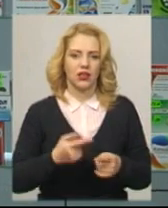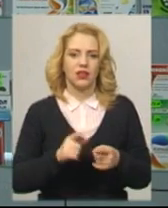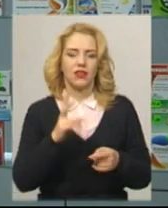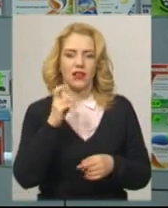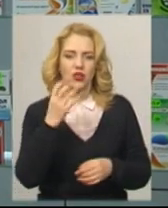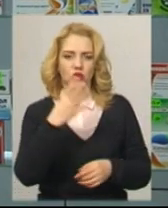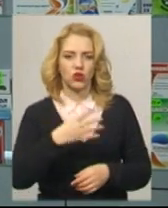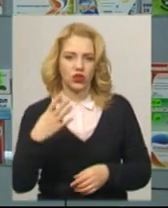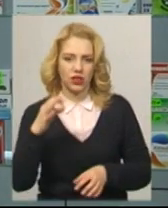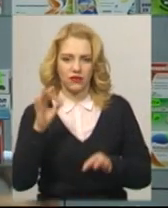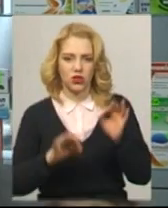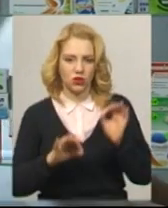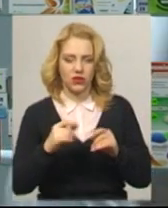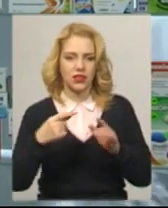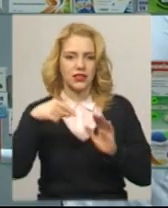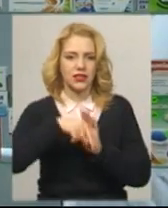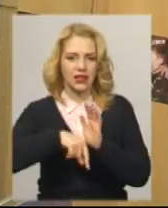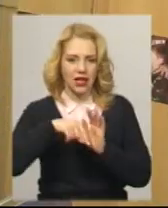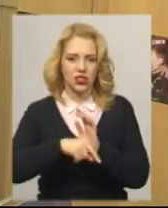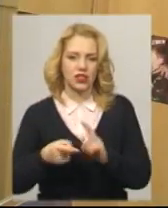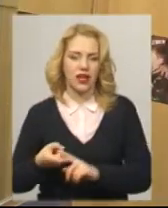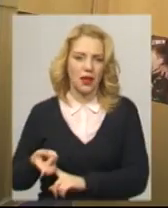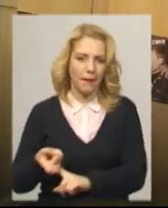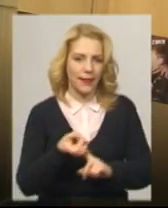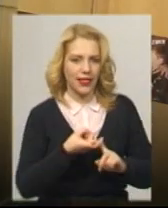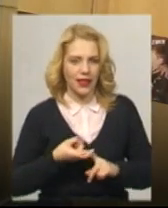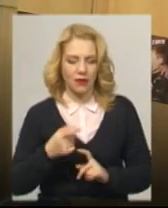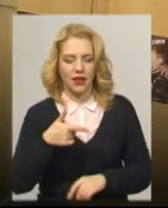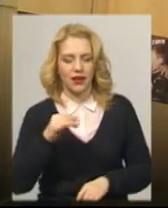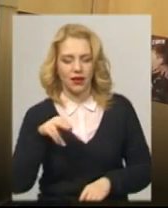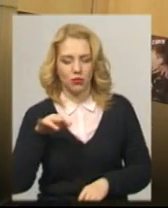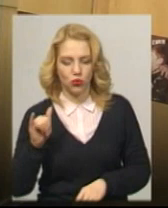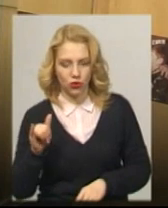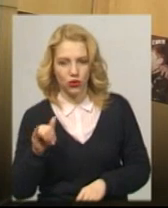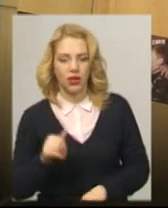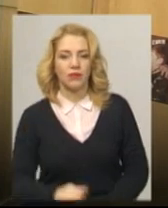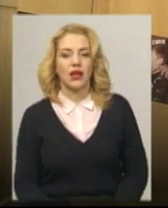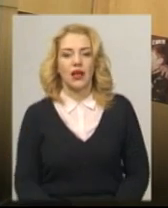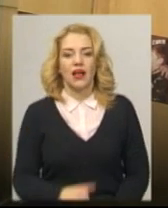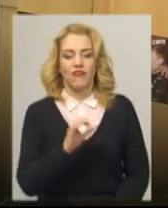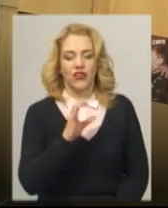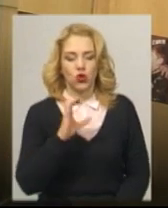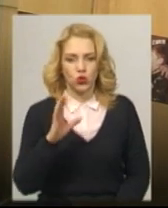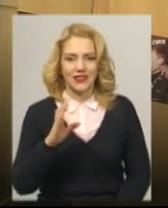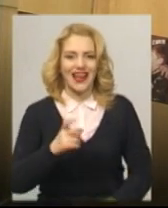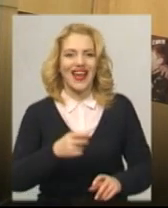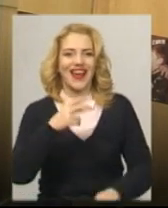що свідчить про епідемію грипу на Хмельниччині. Вірус грипу типу А, аж один,